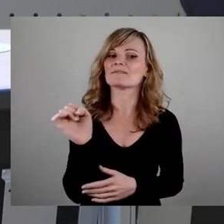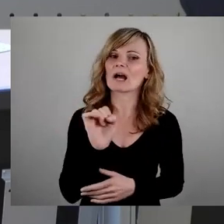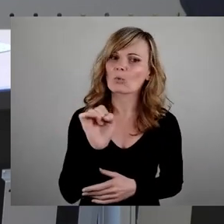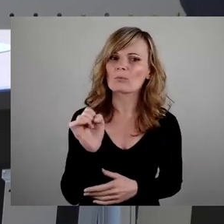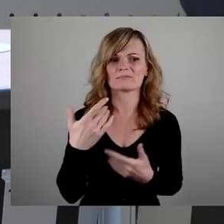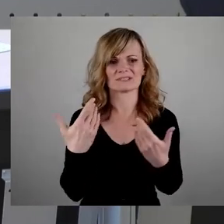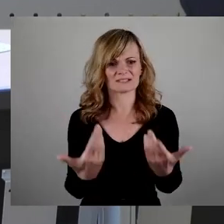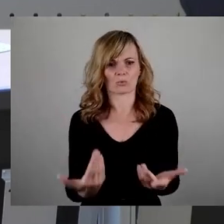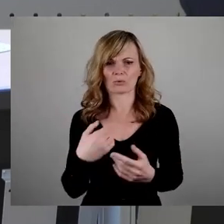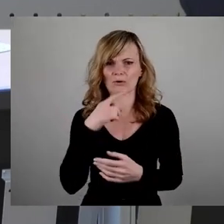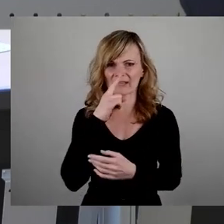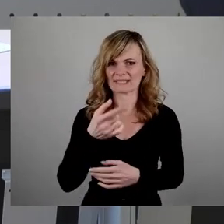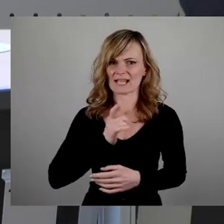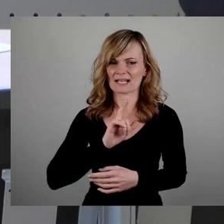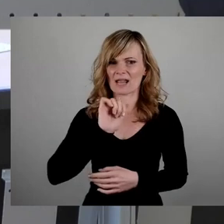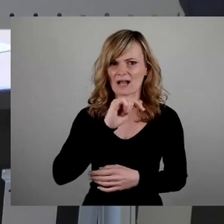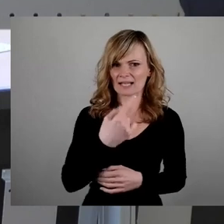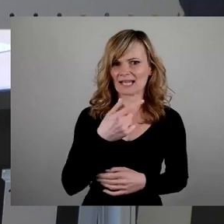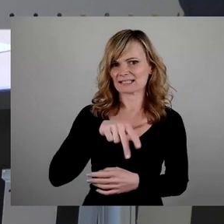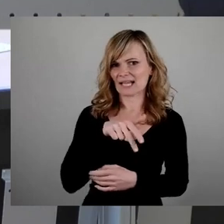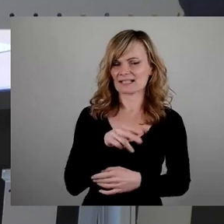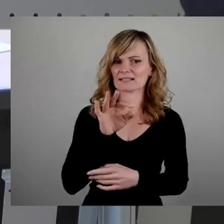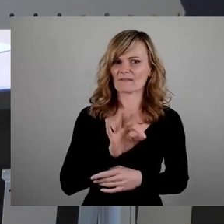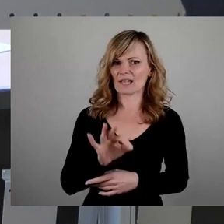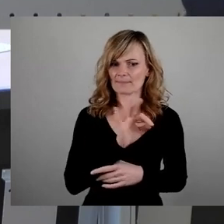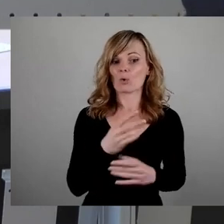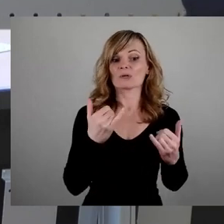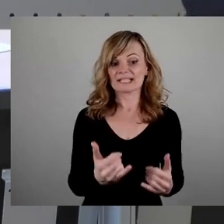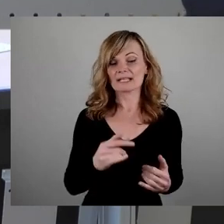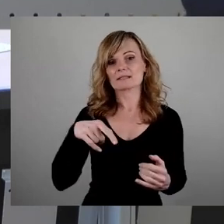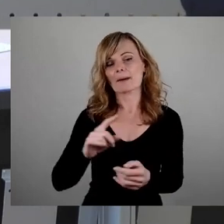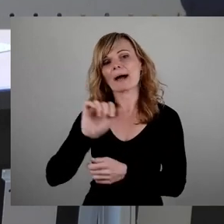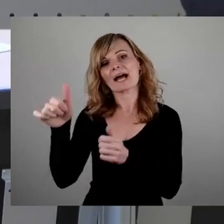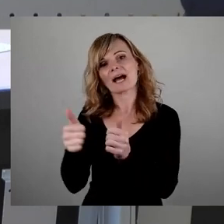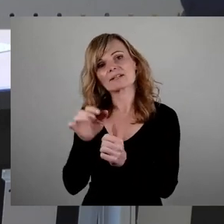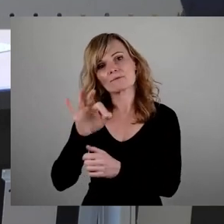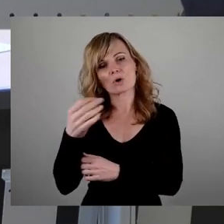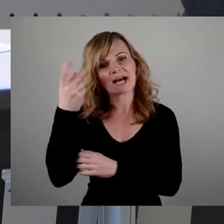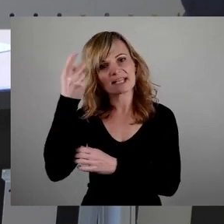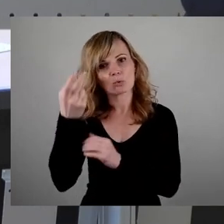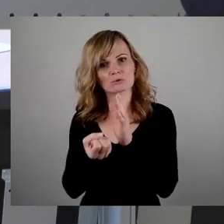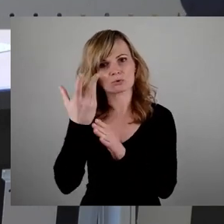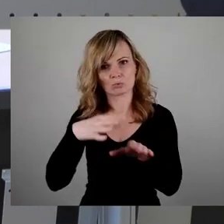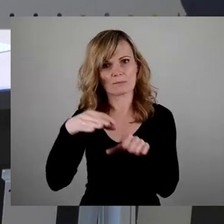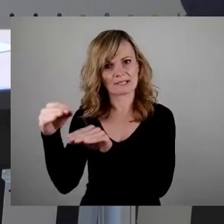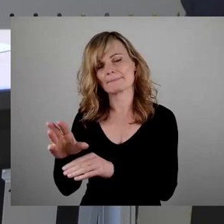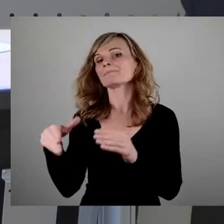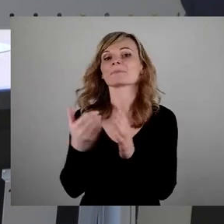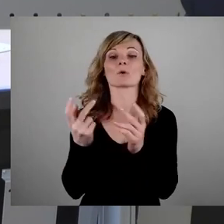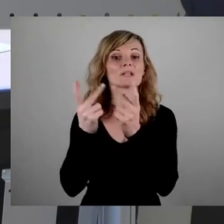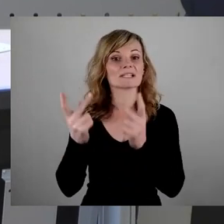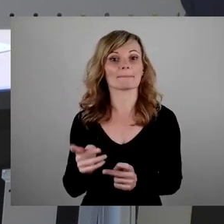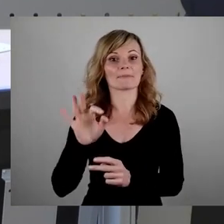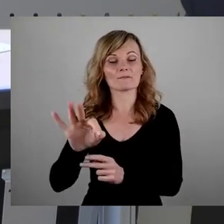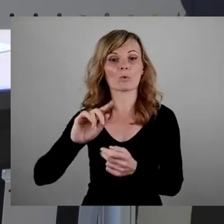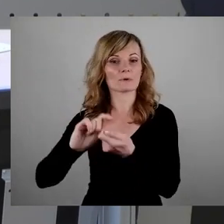eigentlich ja die AG 13. Februar, beziehungsweise jetzt wird es der Beirat für Erinnerungskultur übernehmen, ein Konzept für die Umgestaltung ja eigentlich